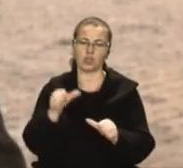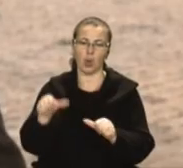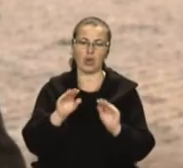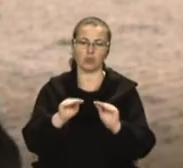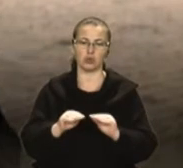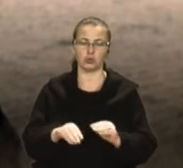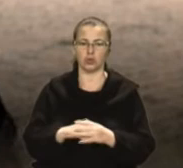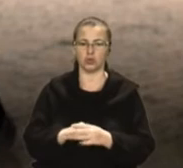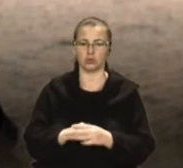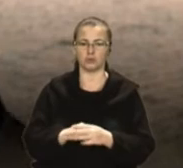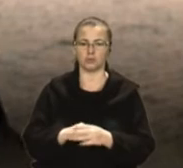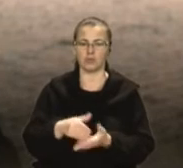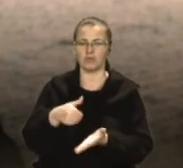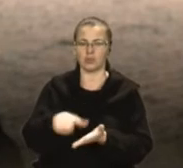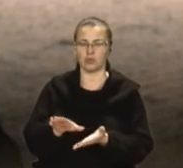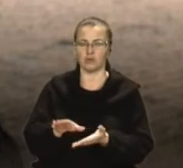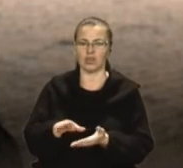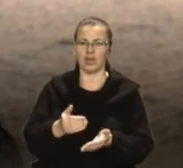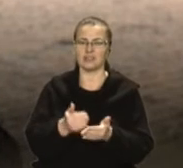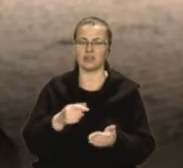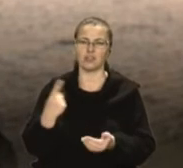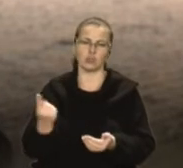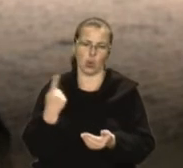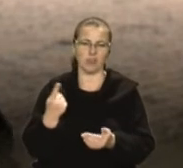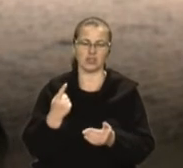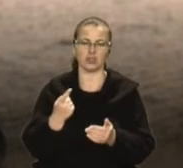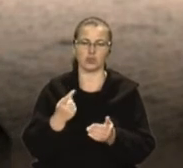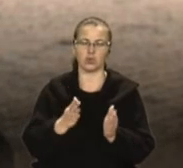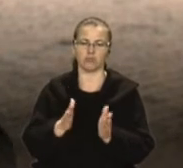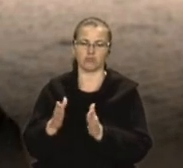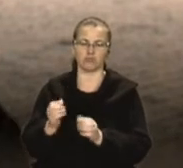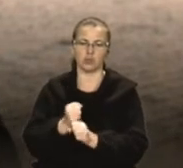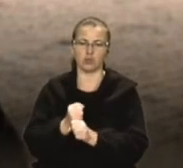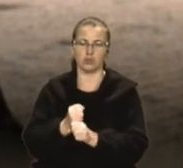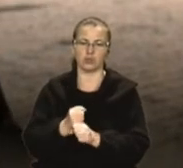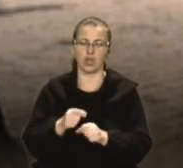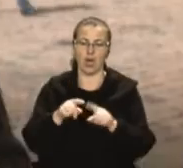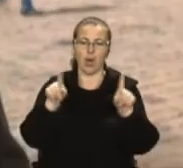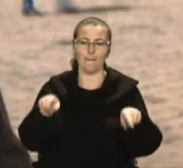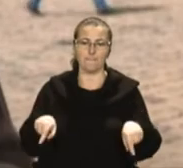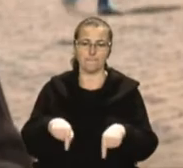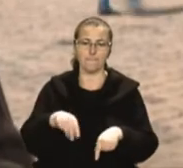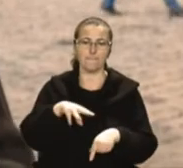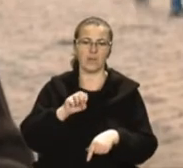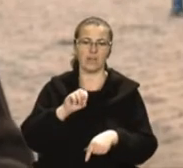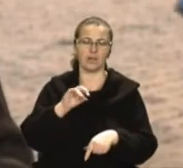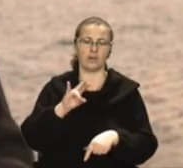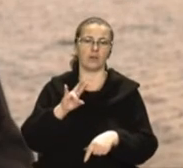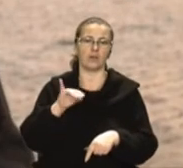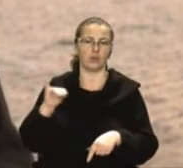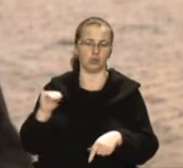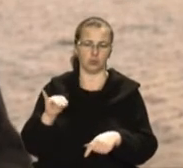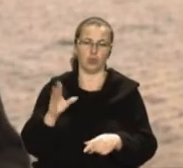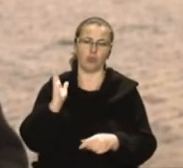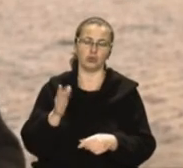Відмовляємося від таких звичних меню, які були раніше. Тобто буде або одноразове меню, або електронне меню. Тобто різні напрацьовуються